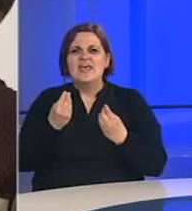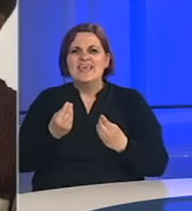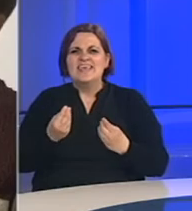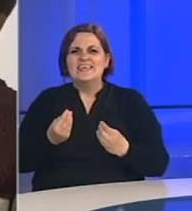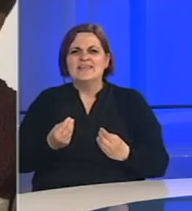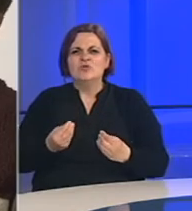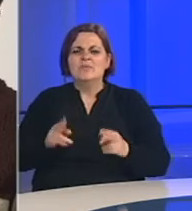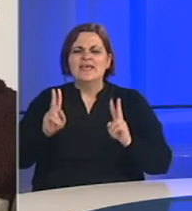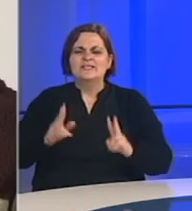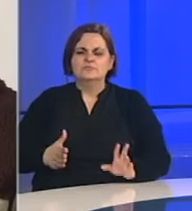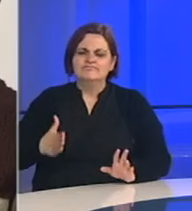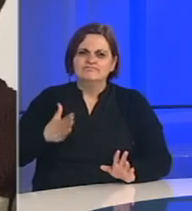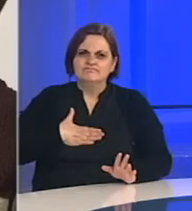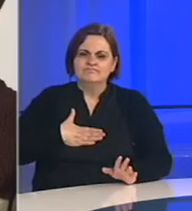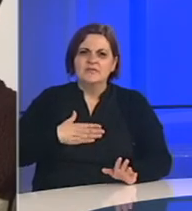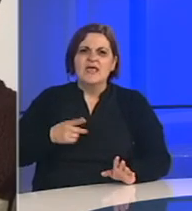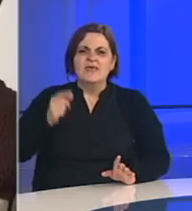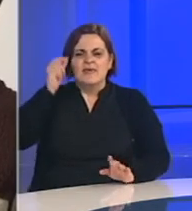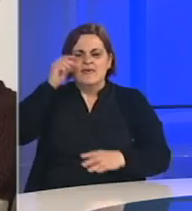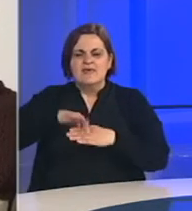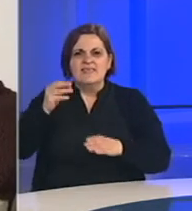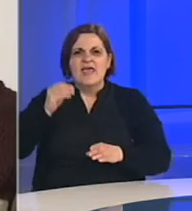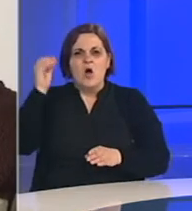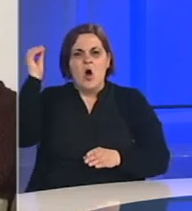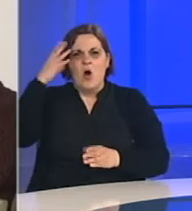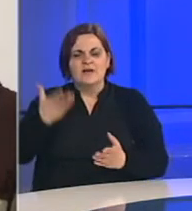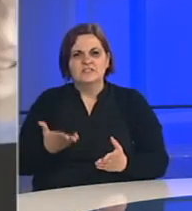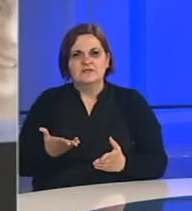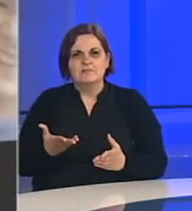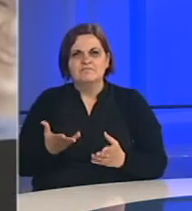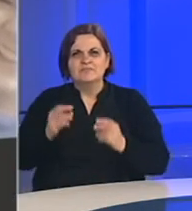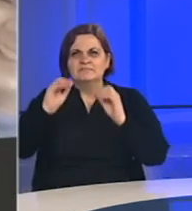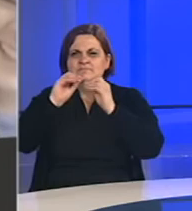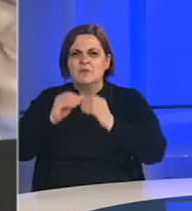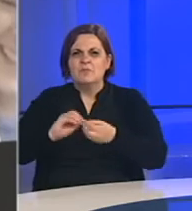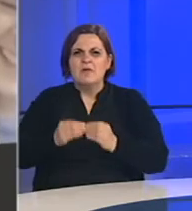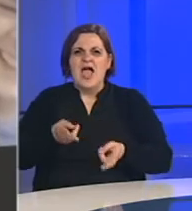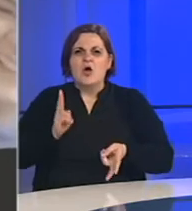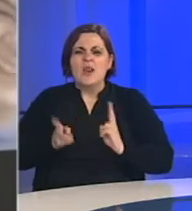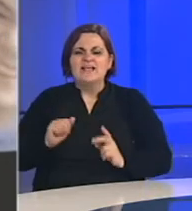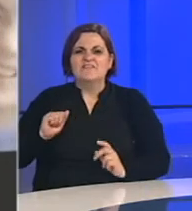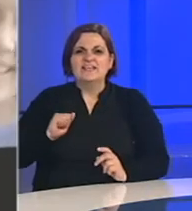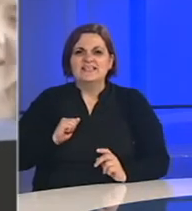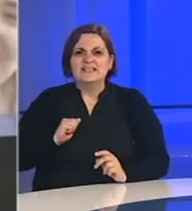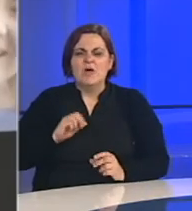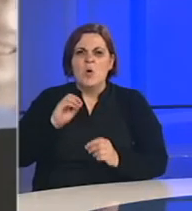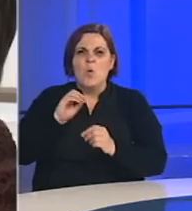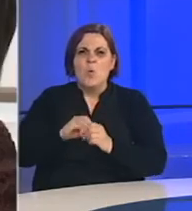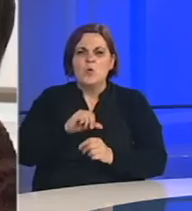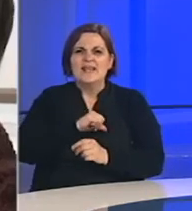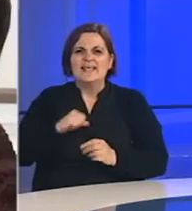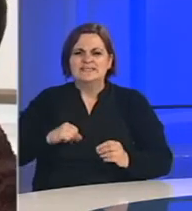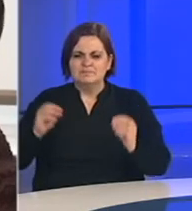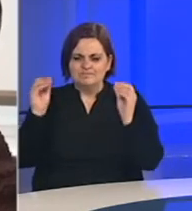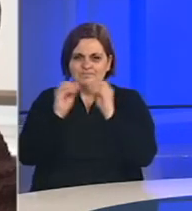iskrenom lojalnošću ideji obrazovanja i ideji školi. Dakle, strukturalne probleme koje i nastavnička profesija ima uključujući i same